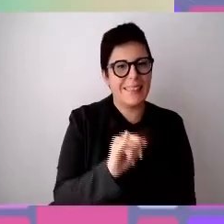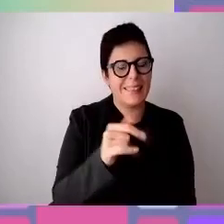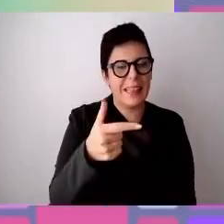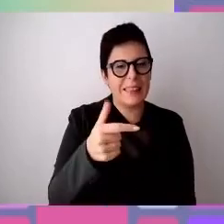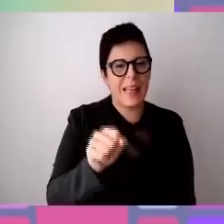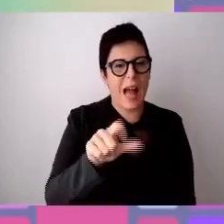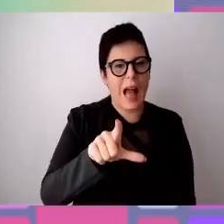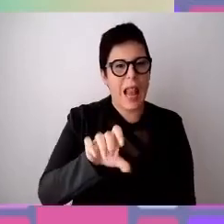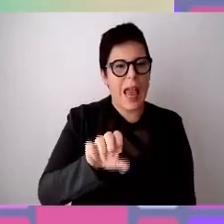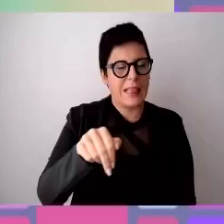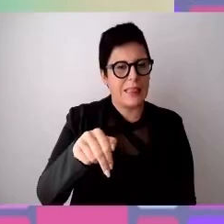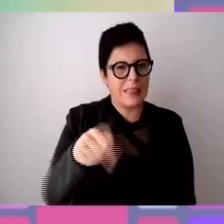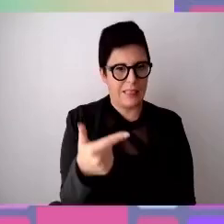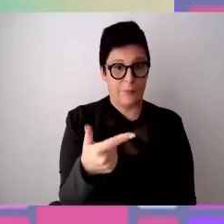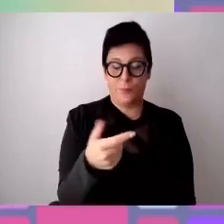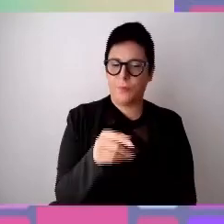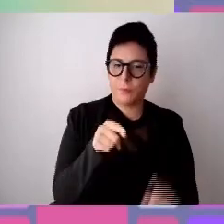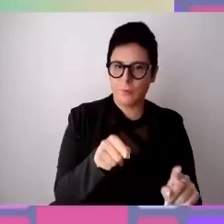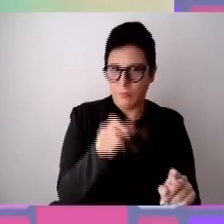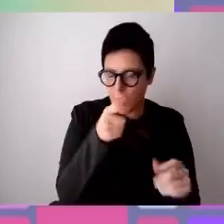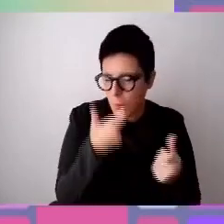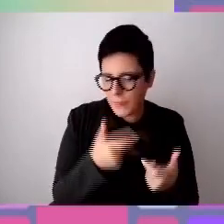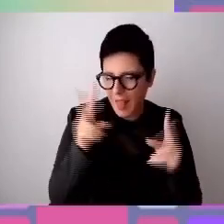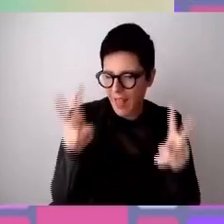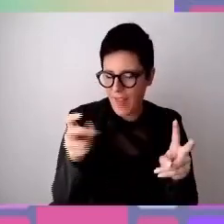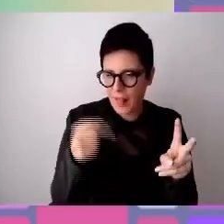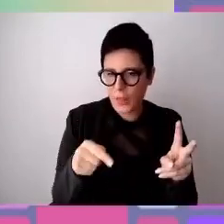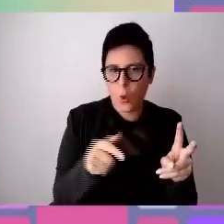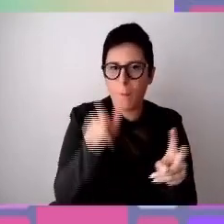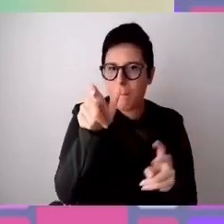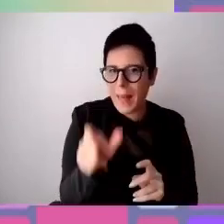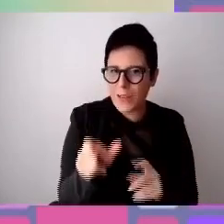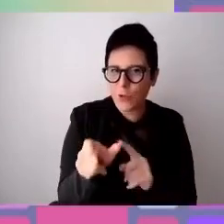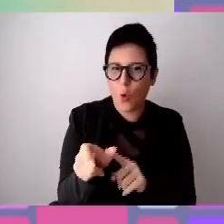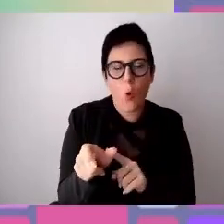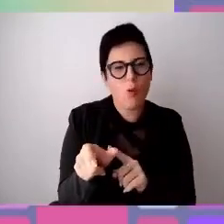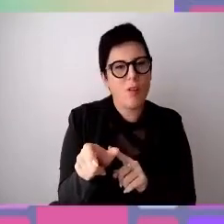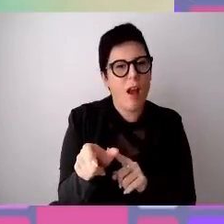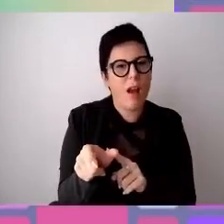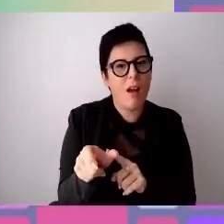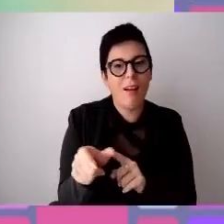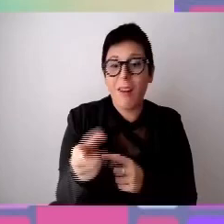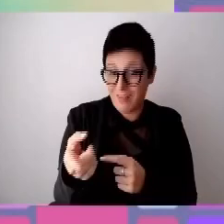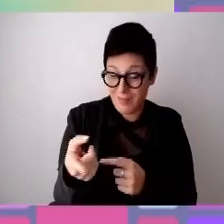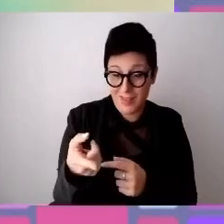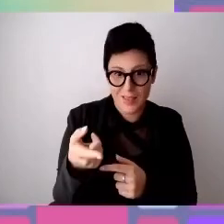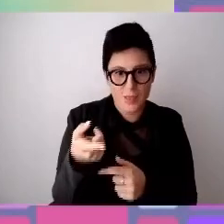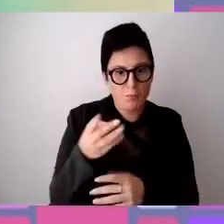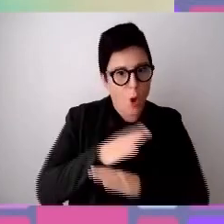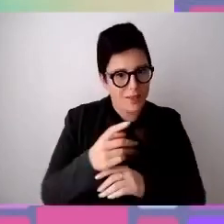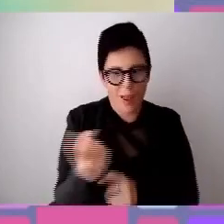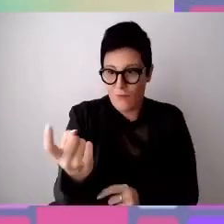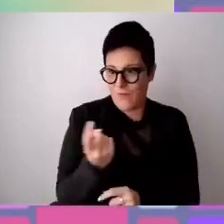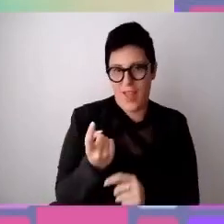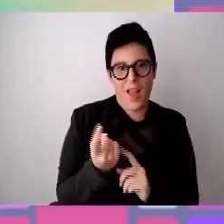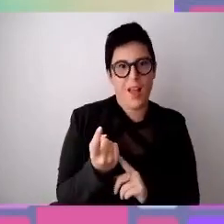sì, in modo che la persona, qualora venisse allo sportello, io